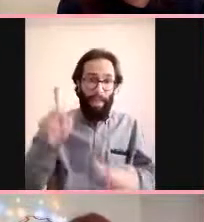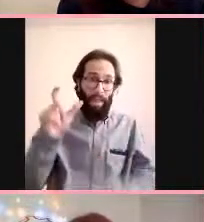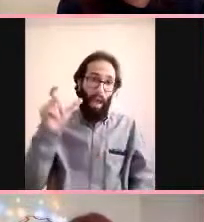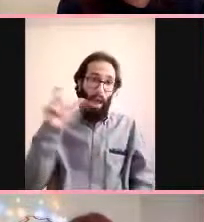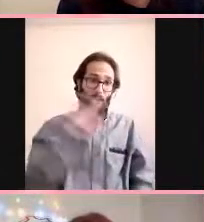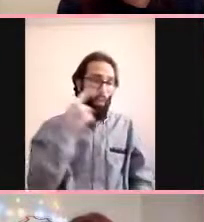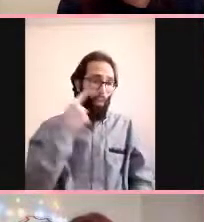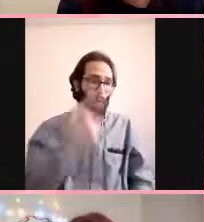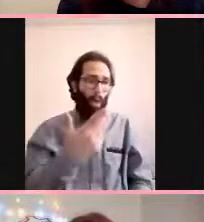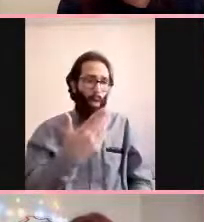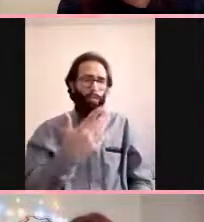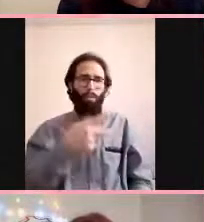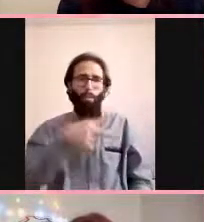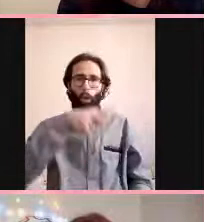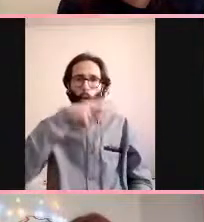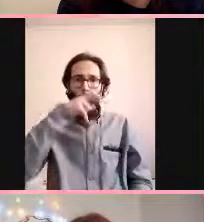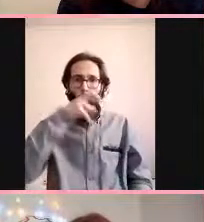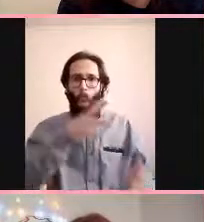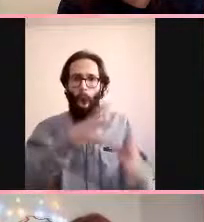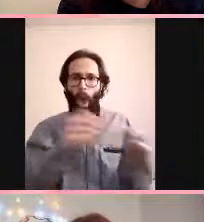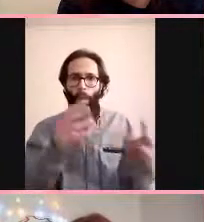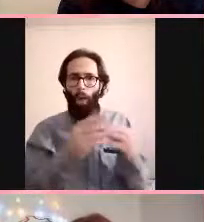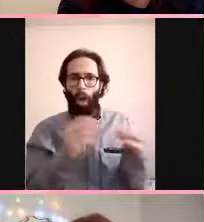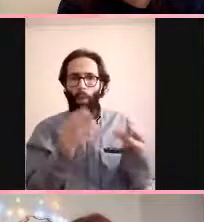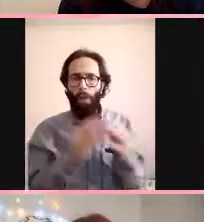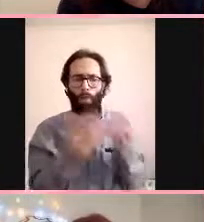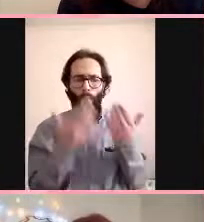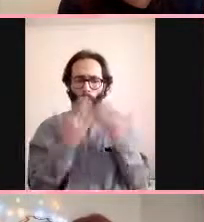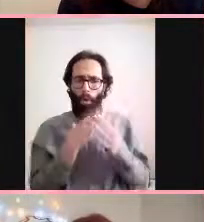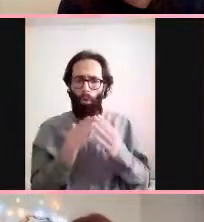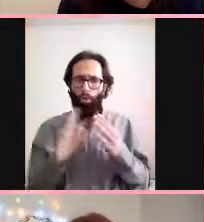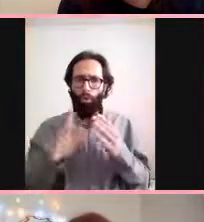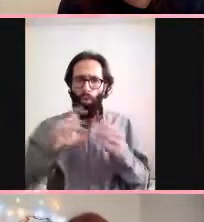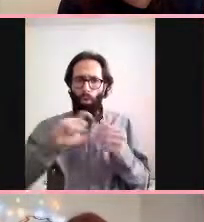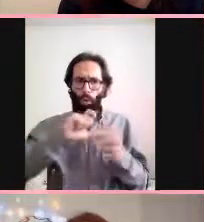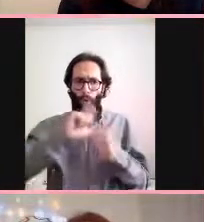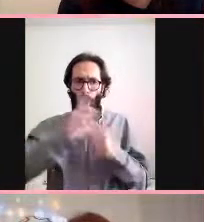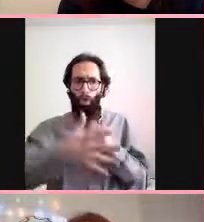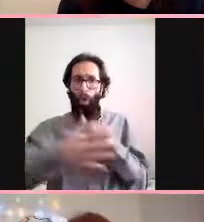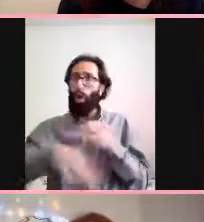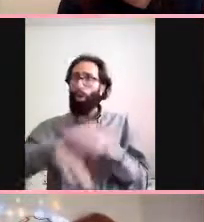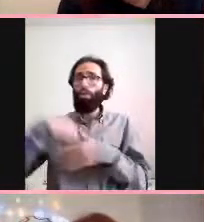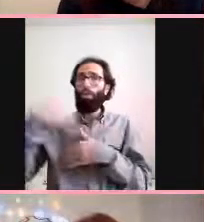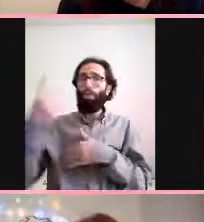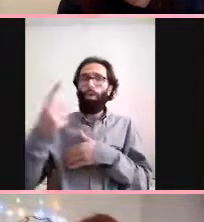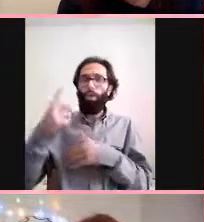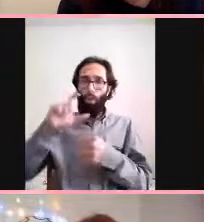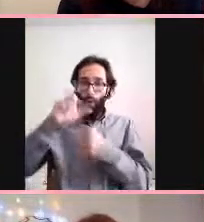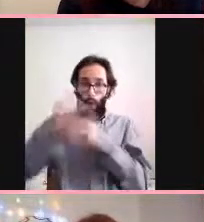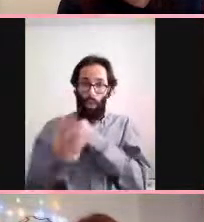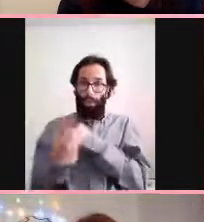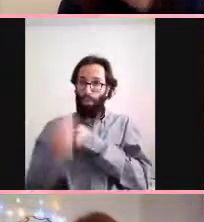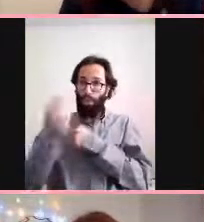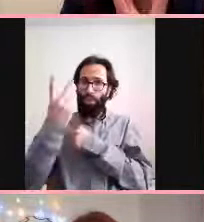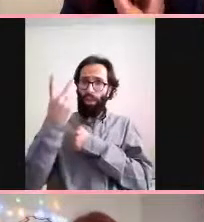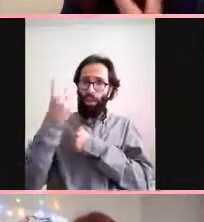daha sonralarda ortaya çıkması geçirdiği mutasyonu takip etmekte bize fikir verebilir mi?